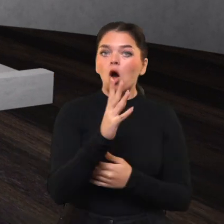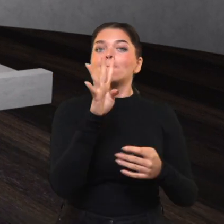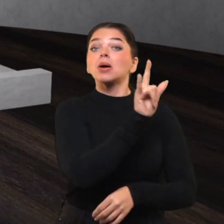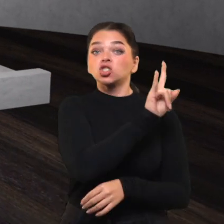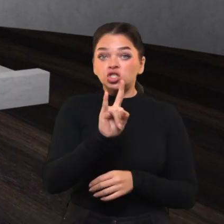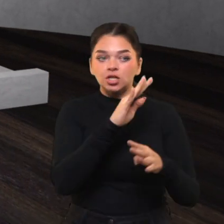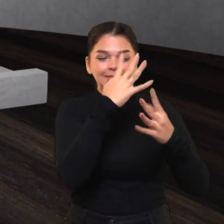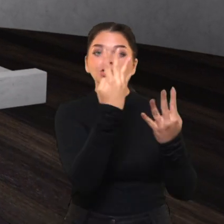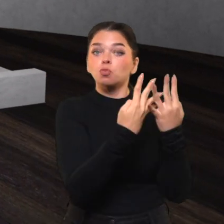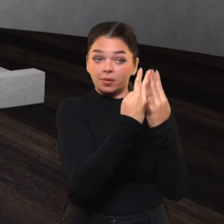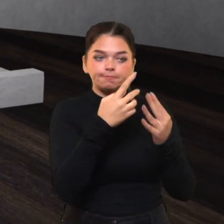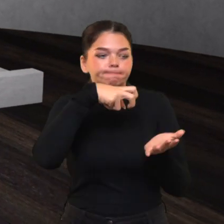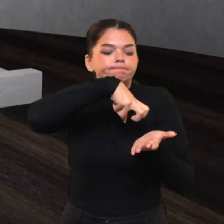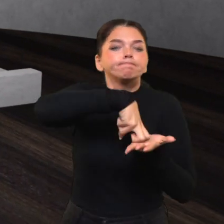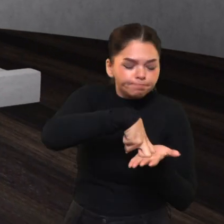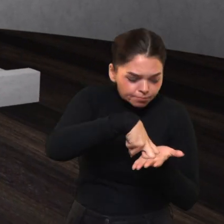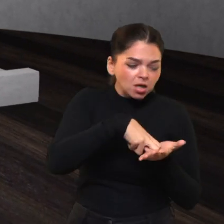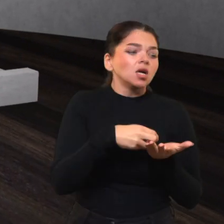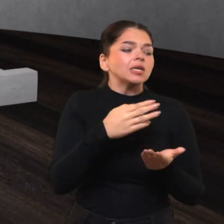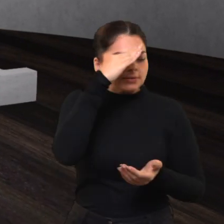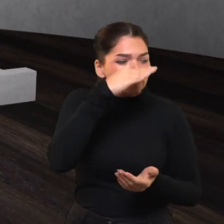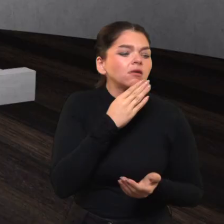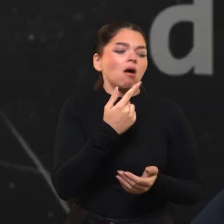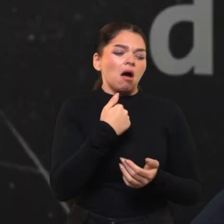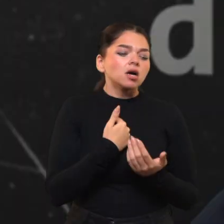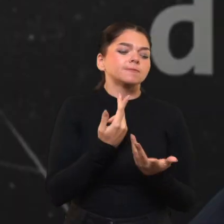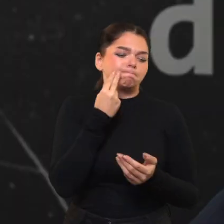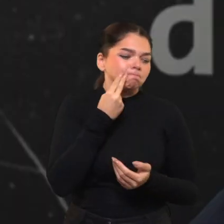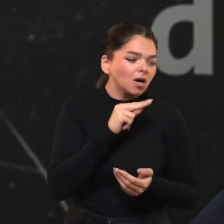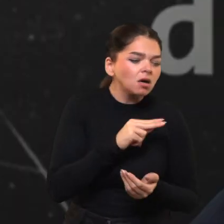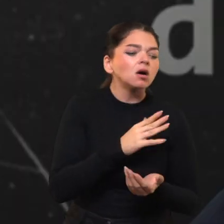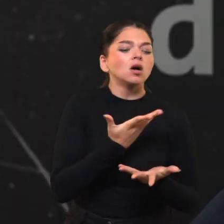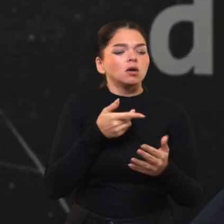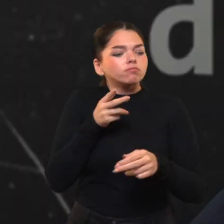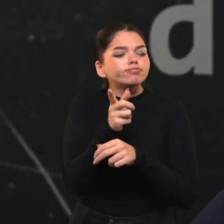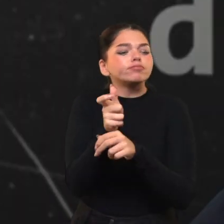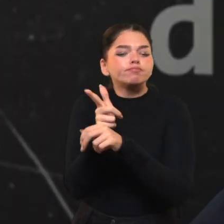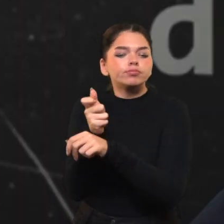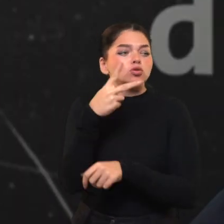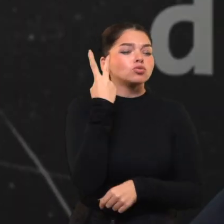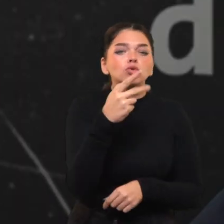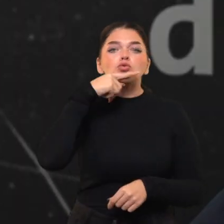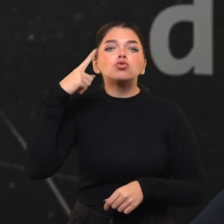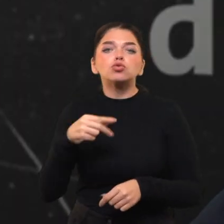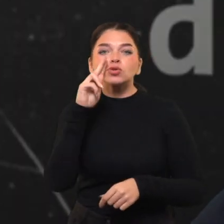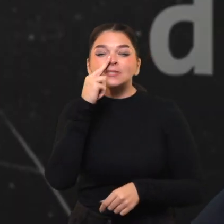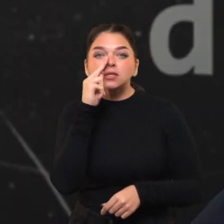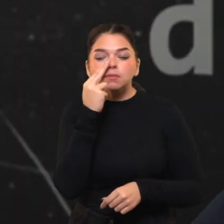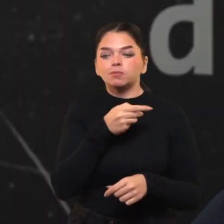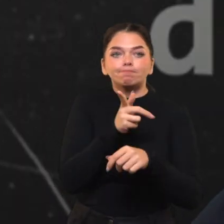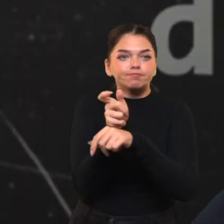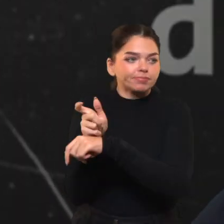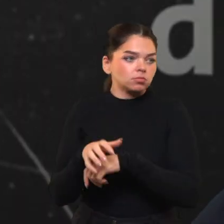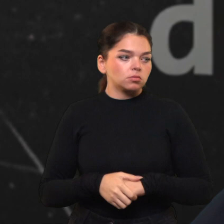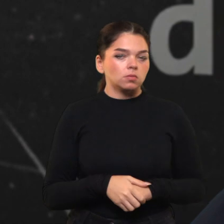ateina pas kunigą iš pažinties į bažnyčią. Sako, tėve, atėjo iš pažinties. Nušoviau du rūsų saugumo